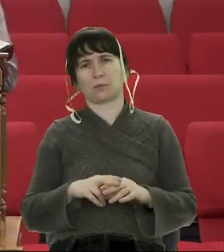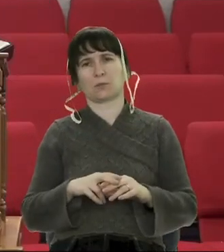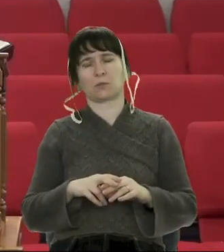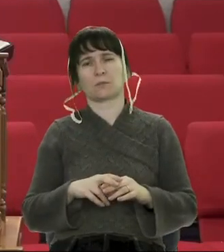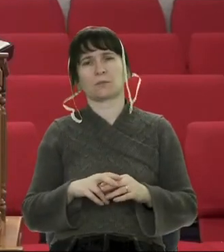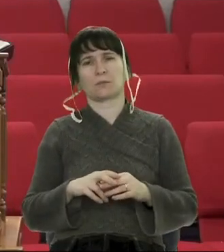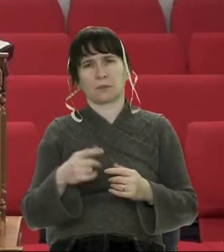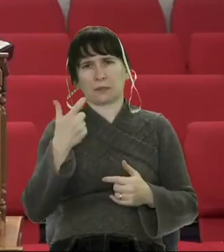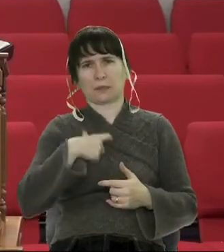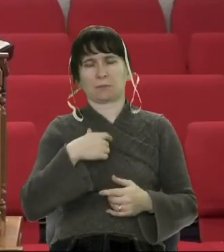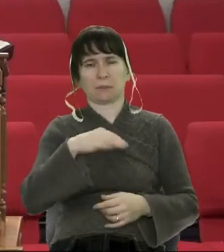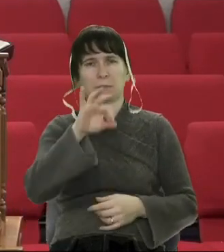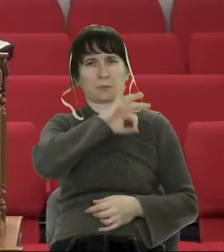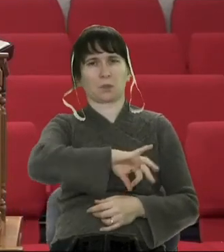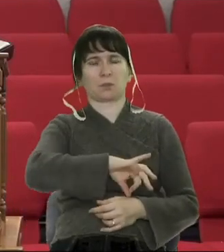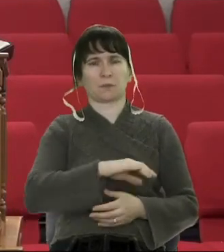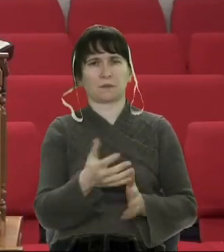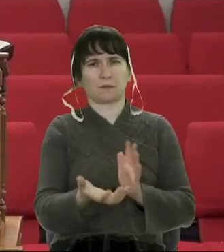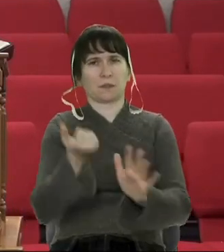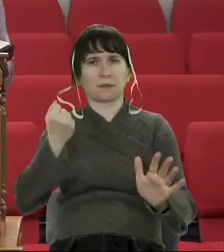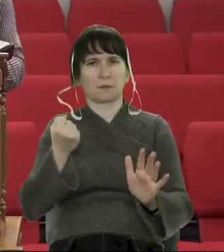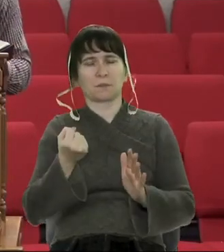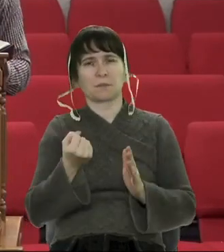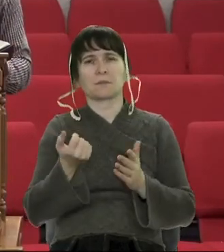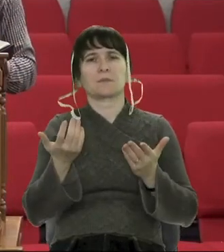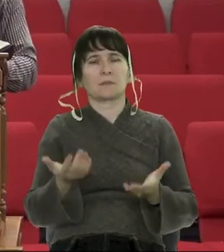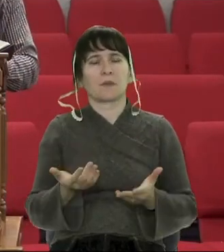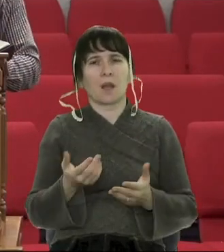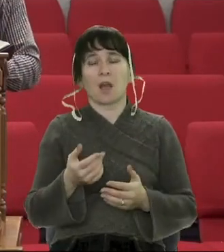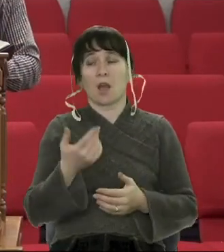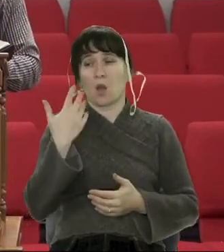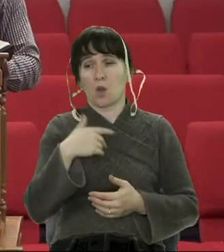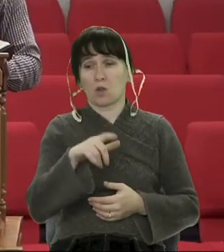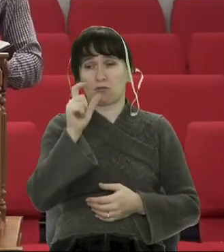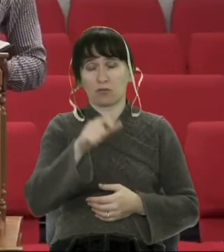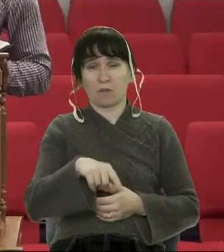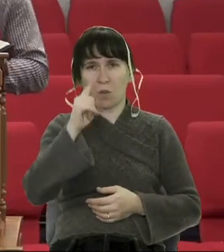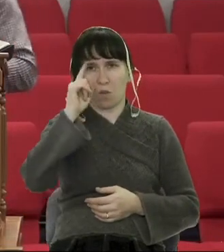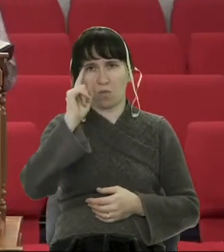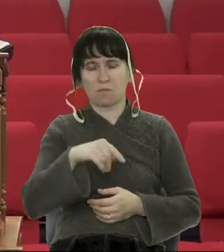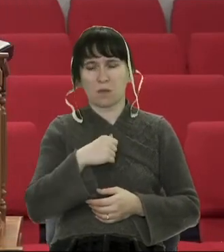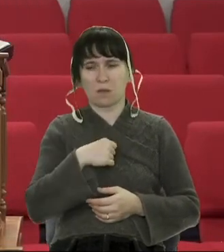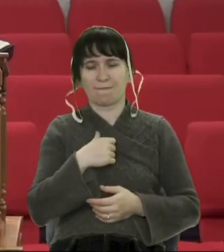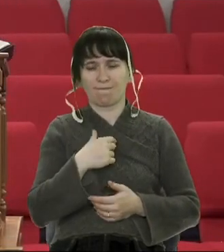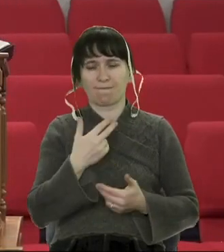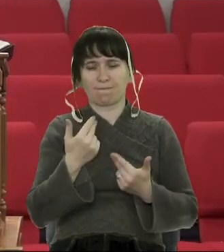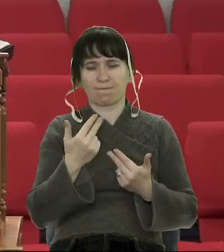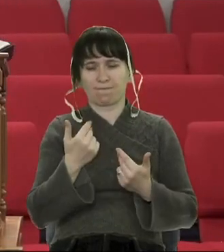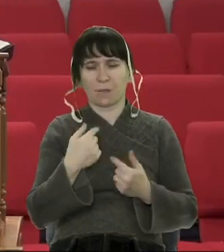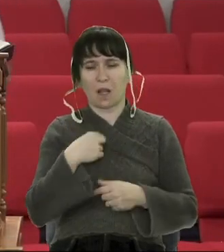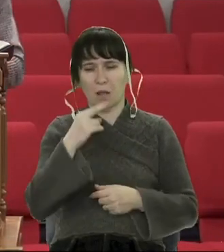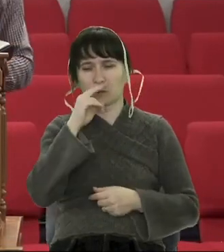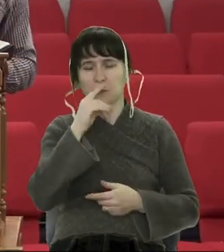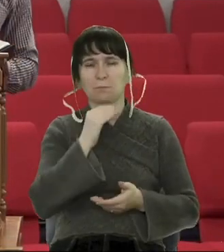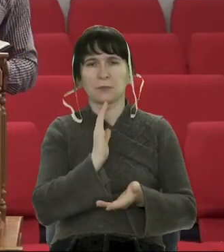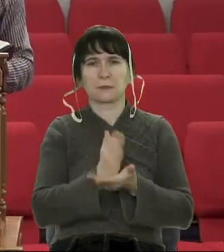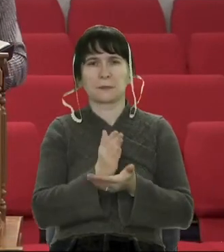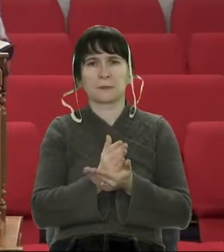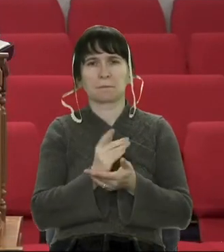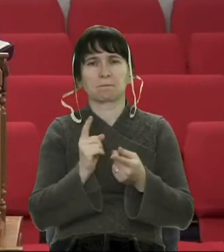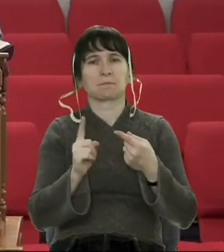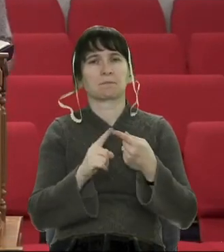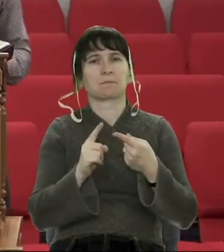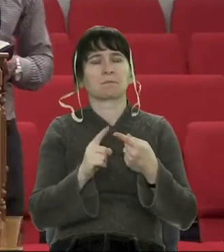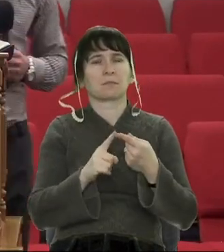це поставив на перше місце. Коли, знаєте, людина вміє визнавати свої помилки. От скажу по собі, хіба не раз бувало